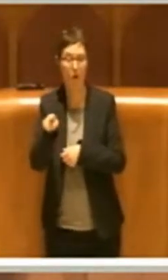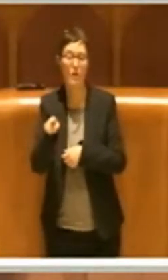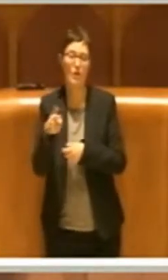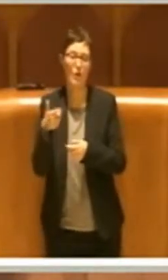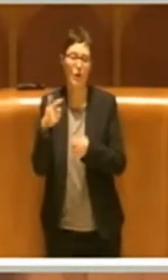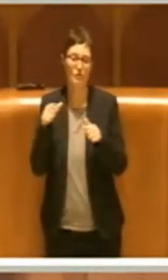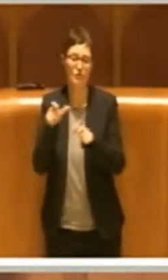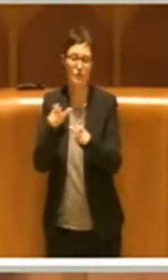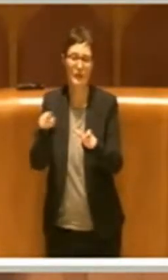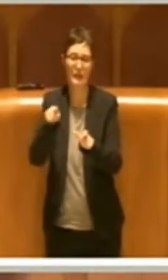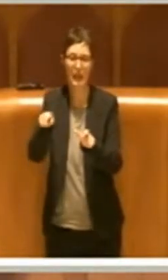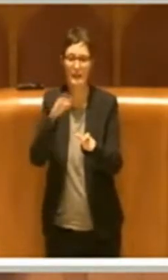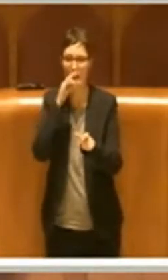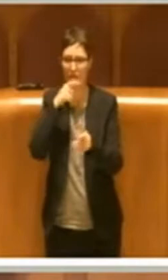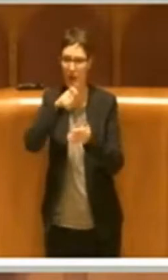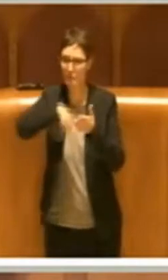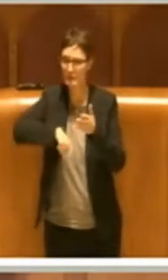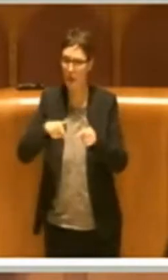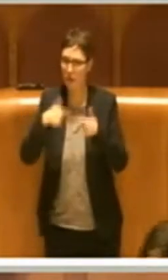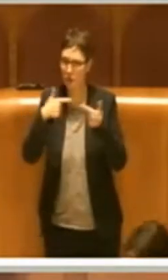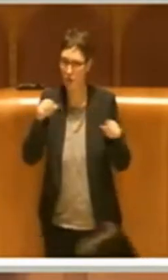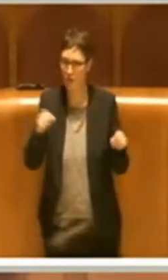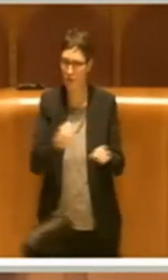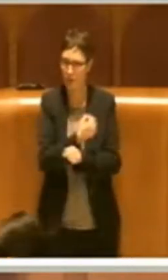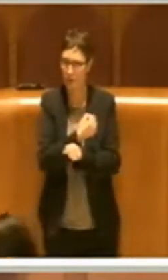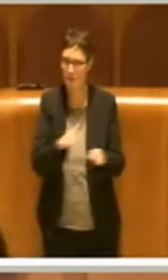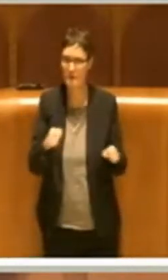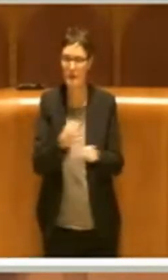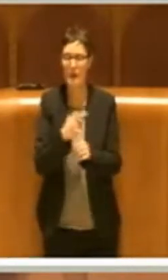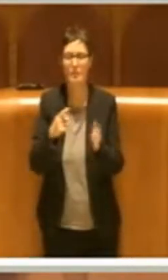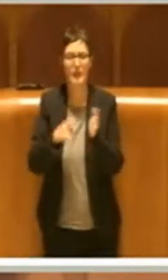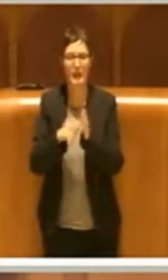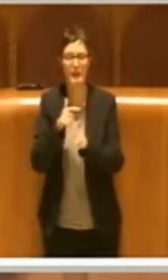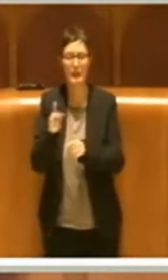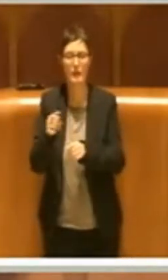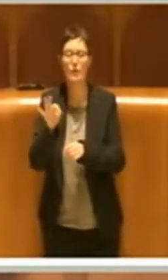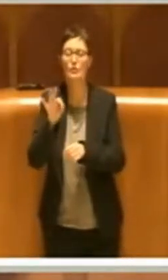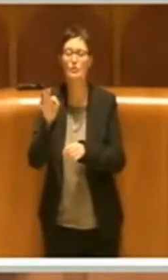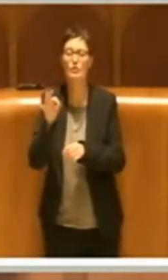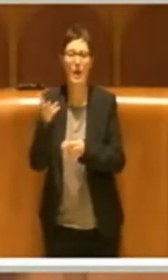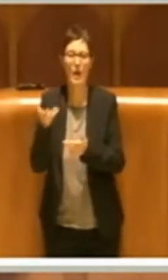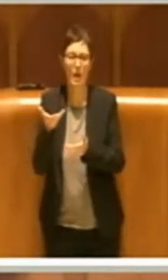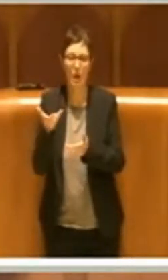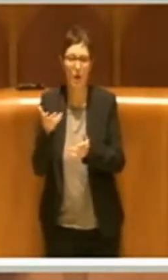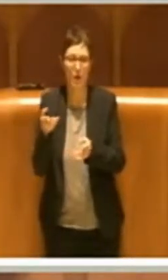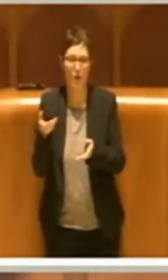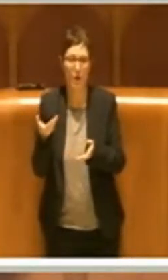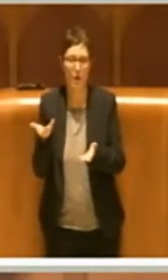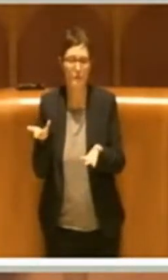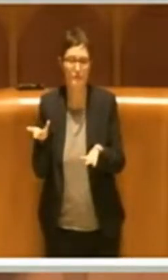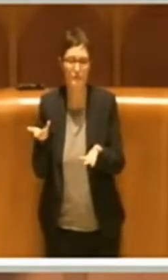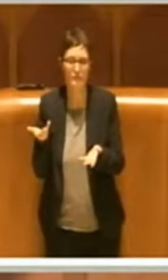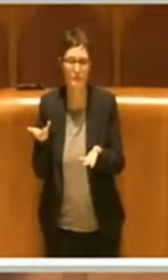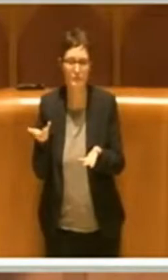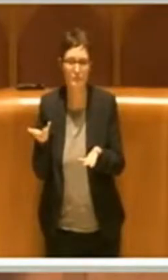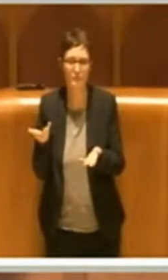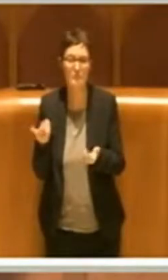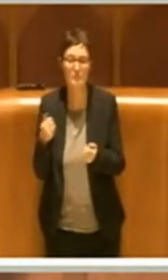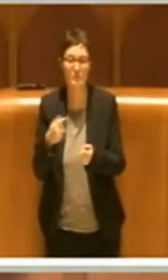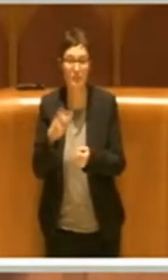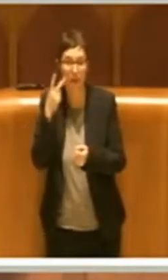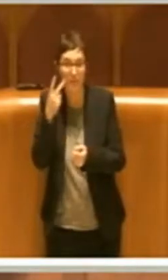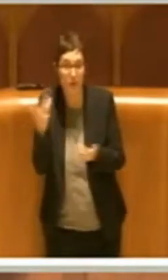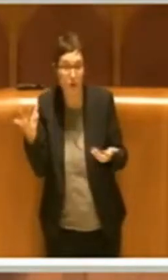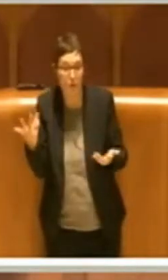accertare né di sanzionare, quindi non potranno apporre la pubblica fede su quello che vedono, su quello